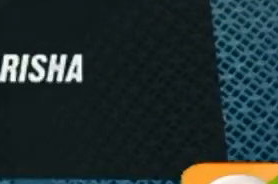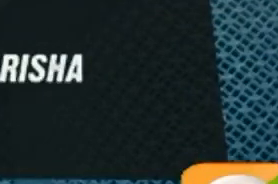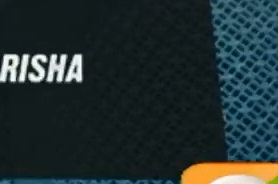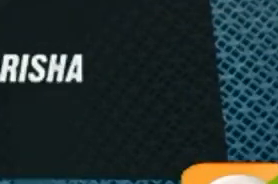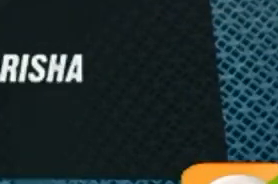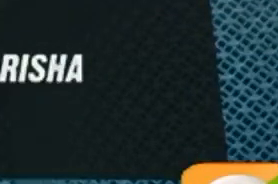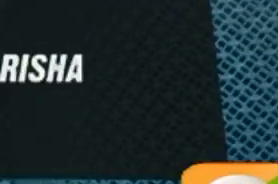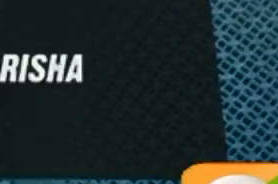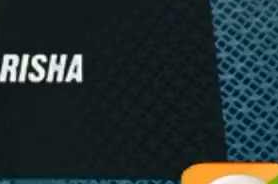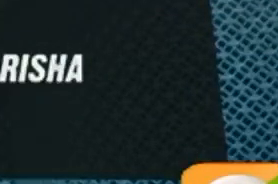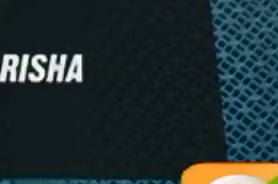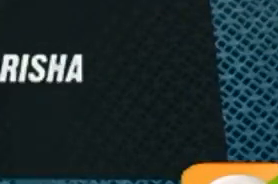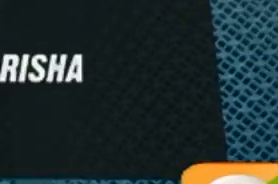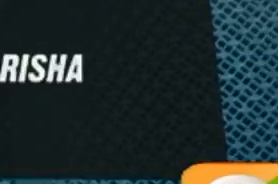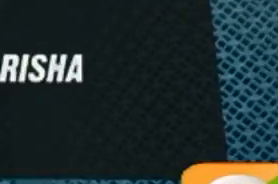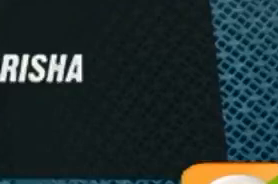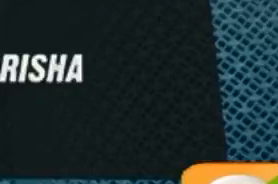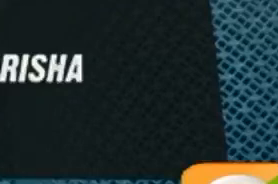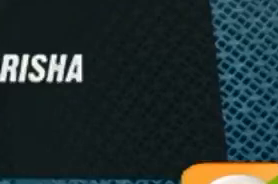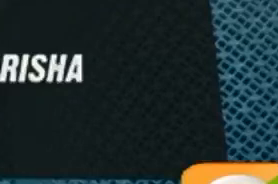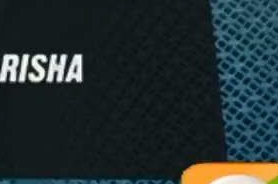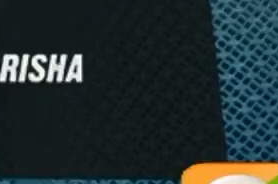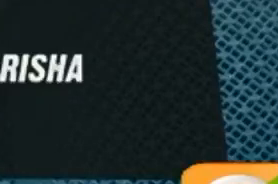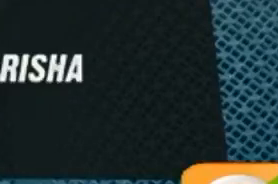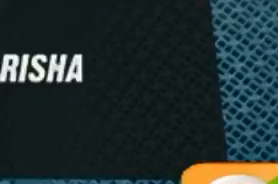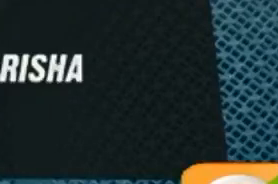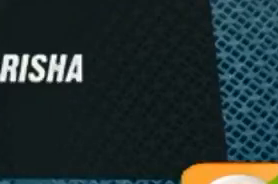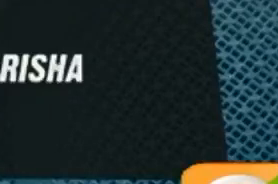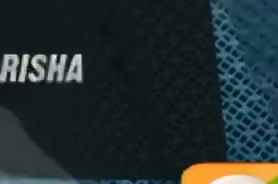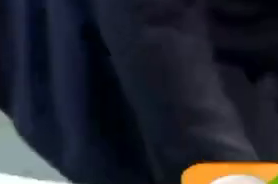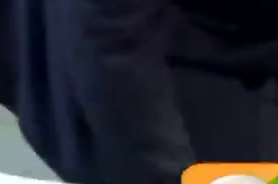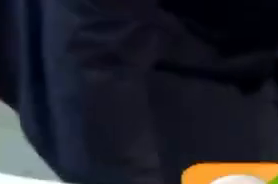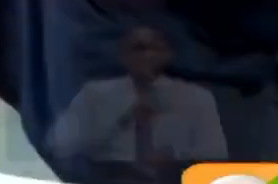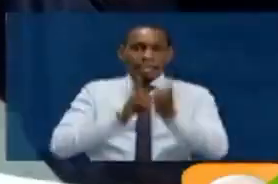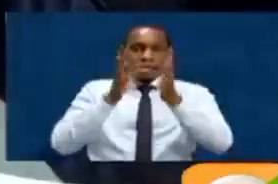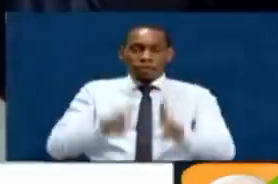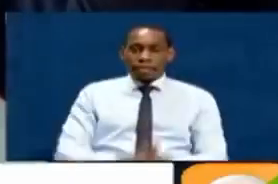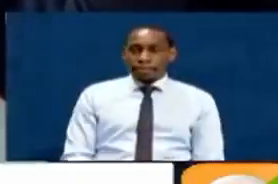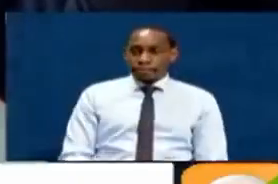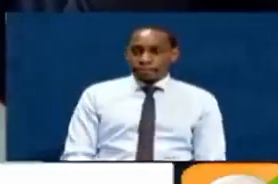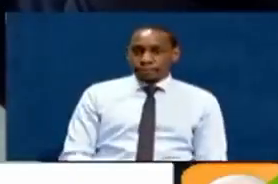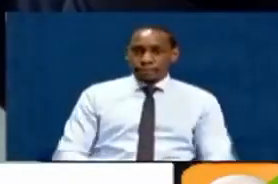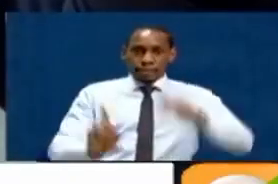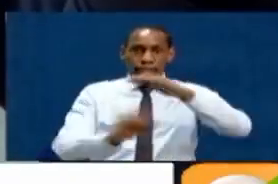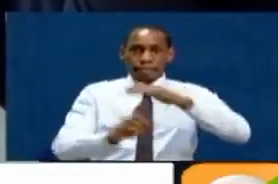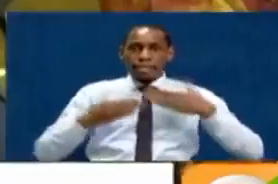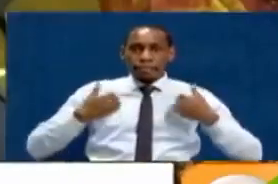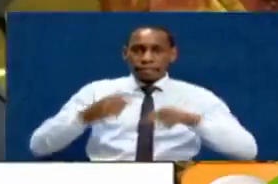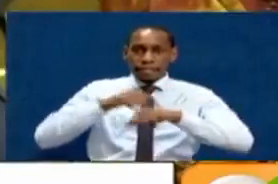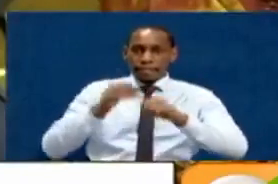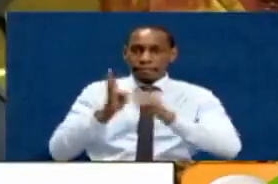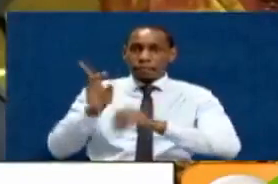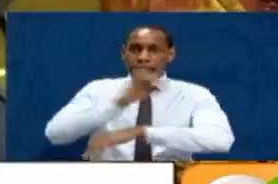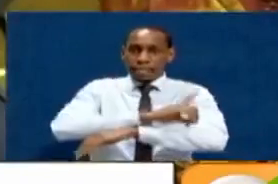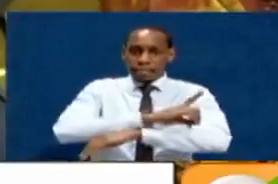Aitha wizara hiyo iwasiliane na tumia mishara SRC. Kuhusu kuimarisha marupurupu ya madaktari. Ministry of Health within 14 days